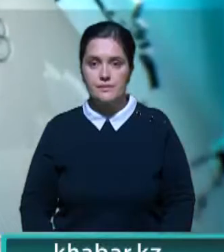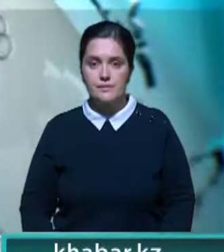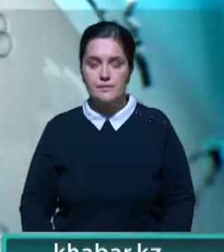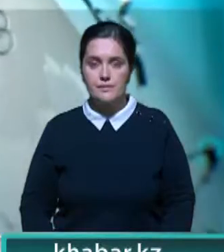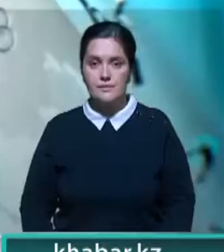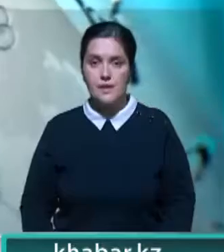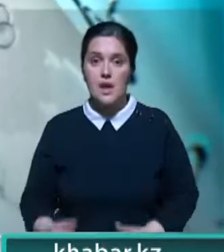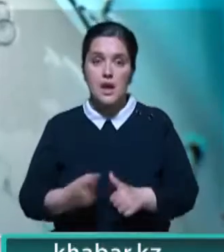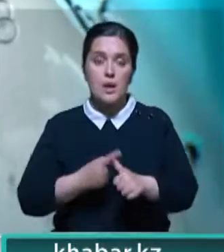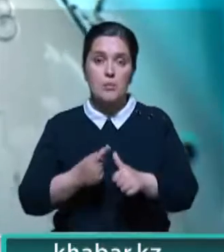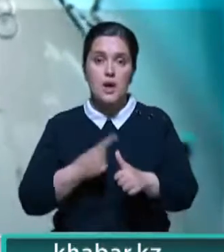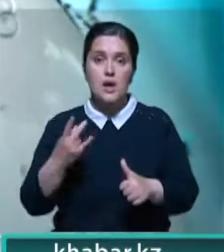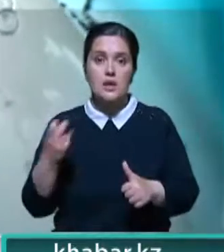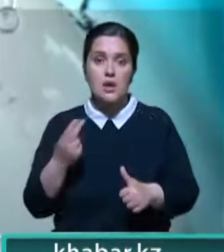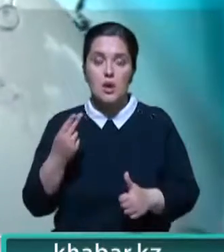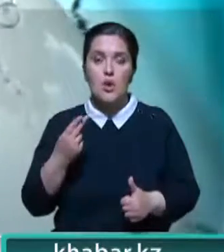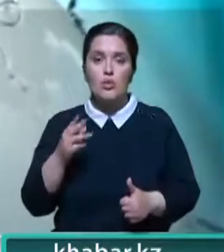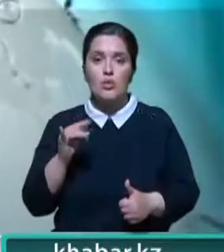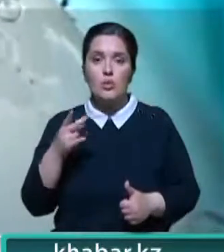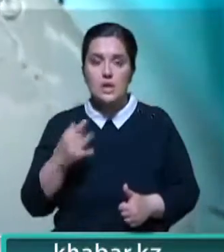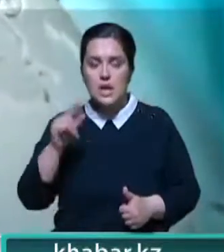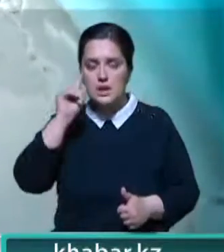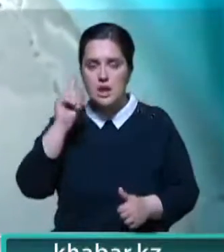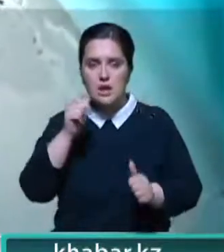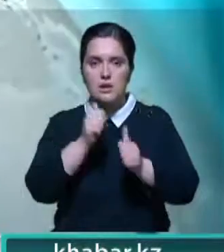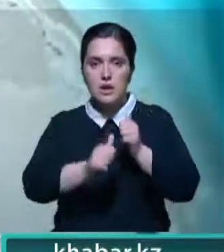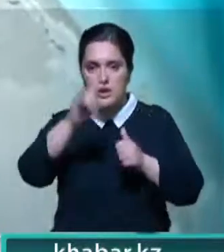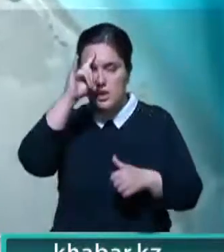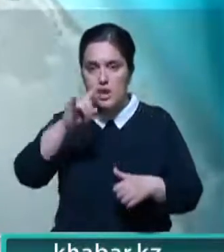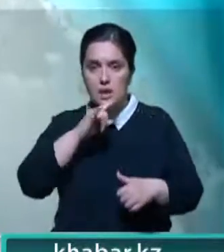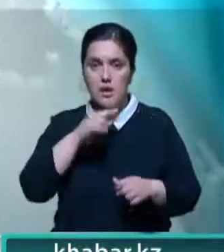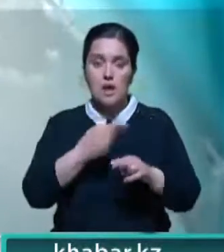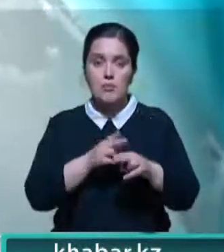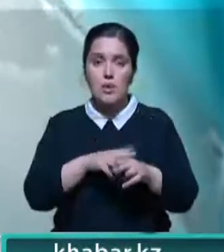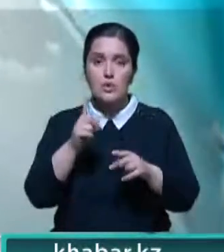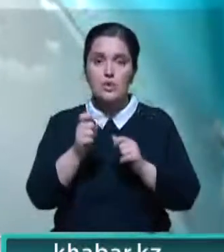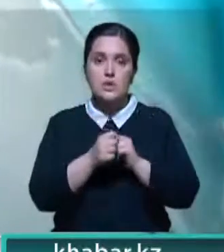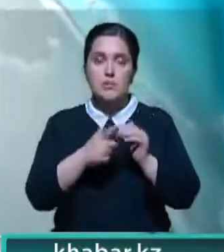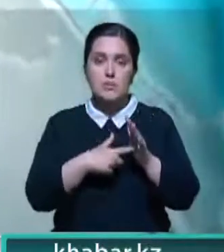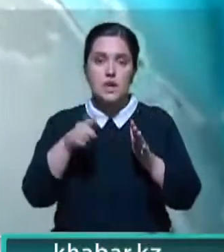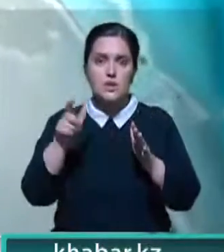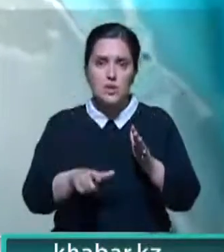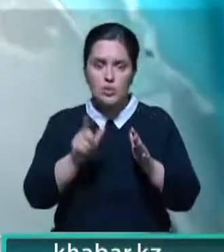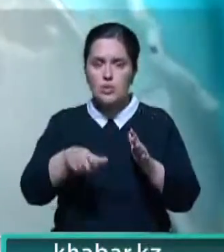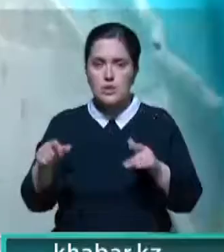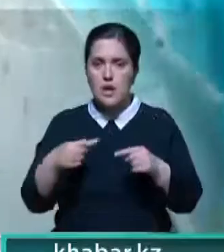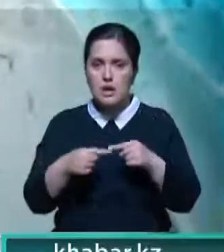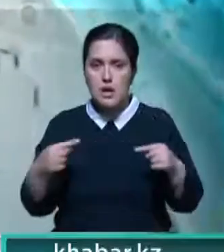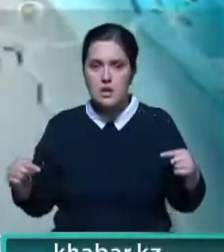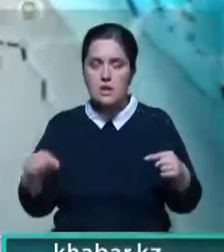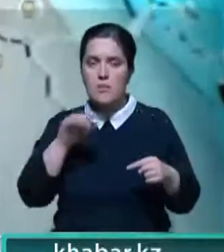Имена членов национального Курултая знает практически каждый казахстанец. 117 человек. Люди разных профессий,